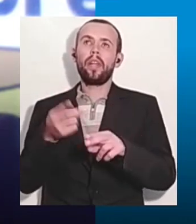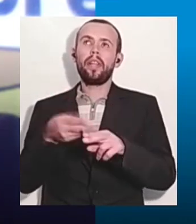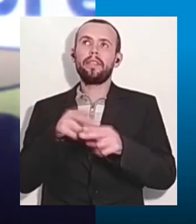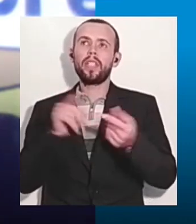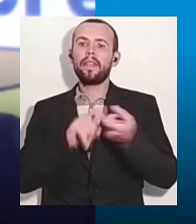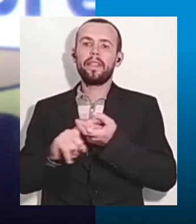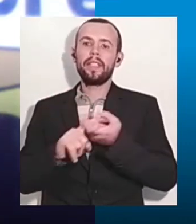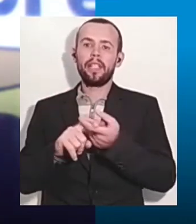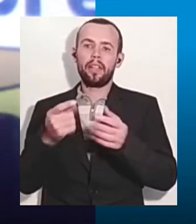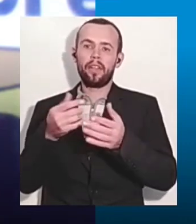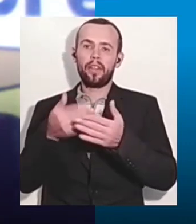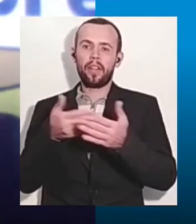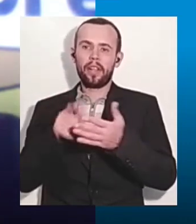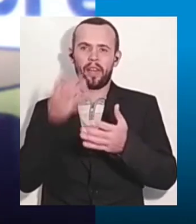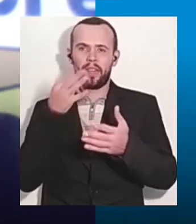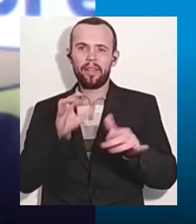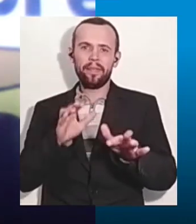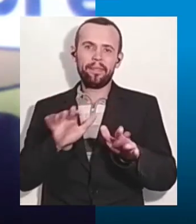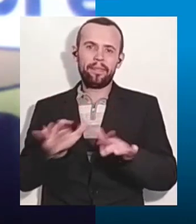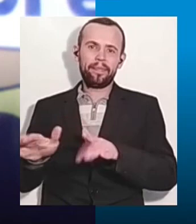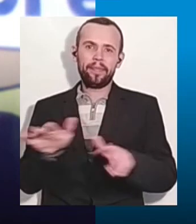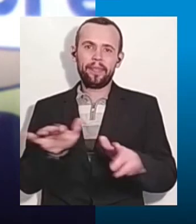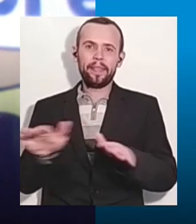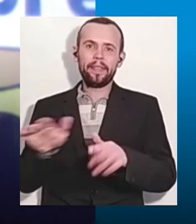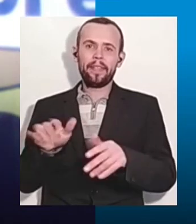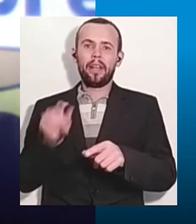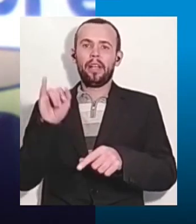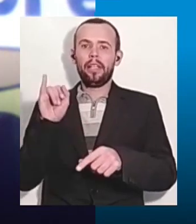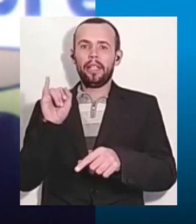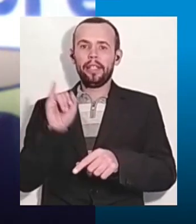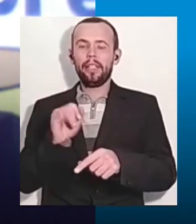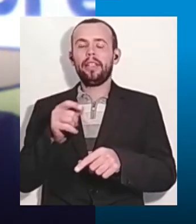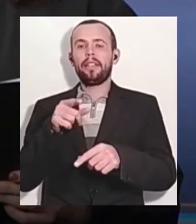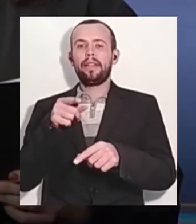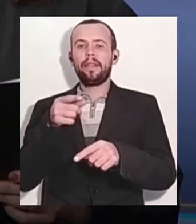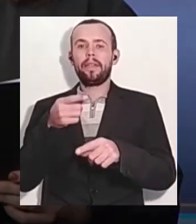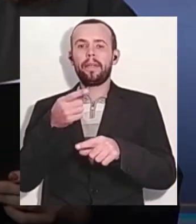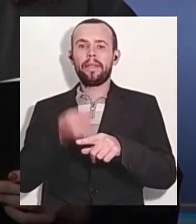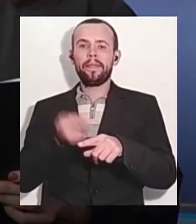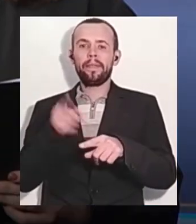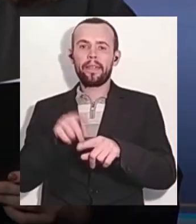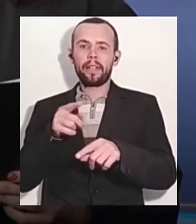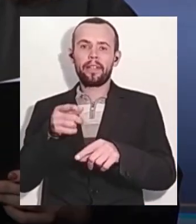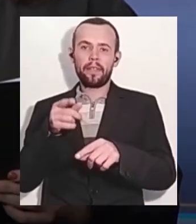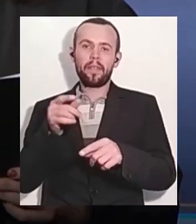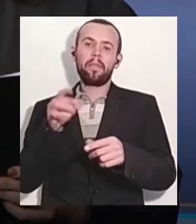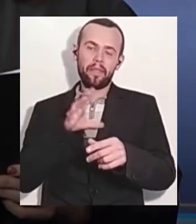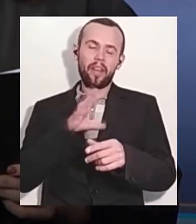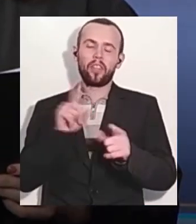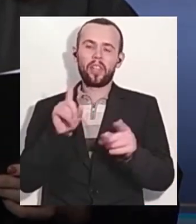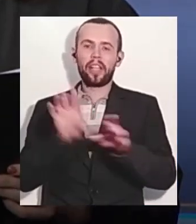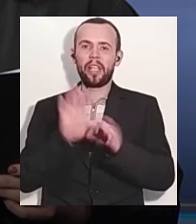це вже не секрет. Там вже шість в'язнів, чи п'ять, чи шість вже підтверджених коронавірусів. Ну, я знаю набагато більше